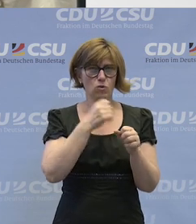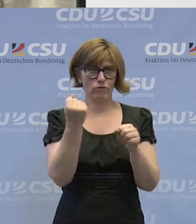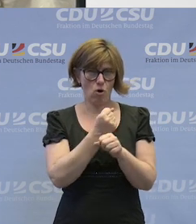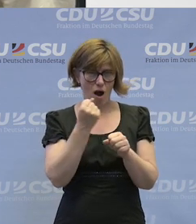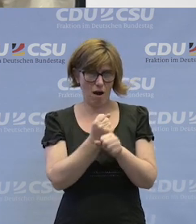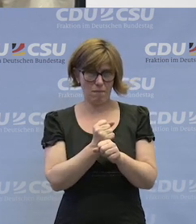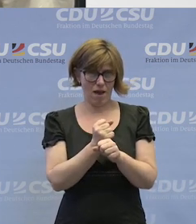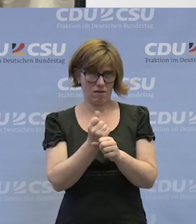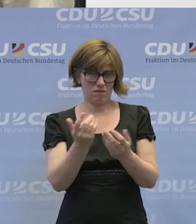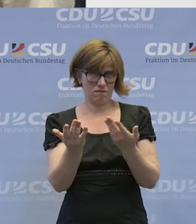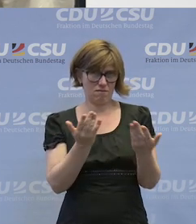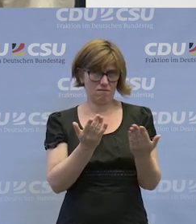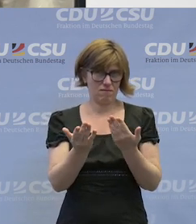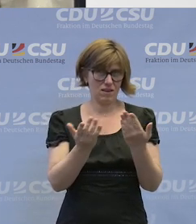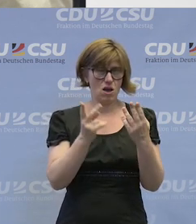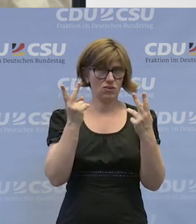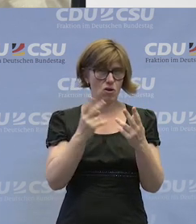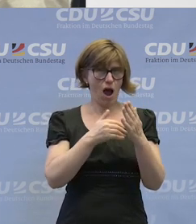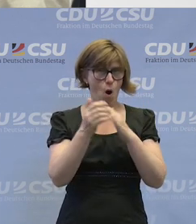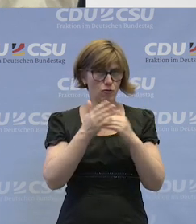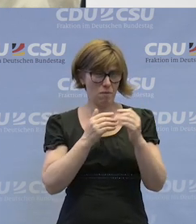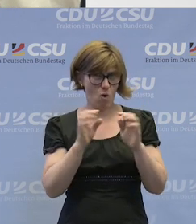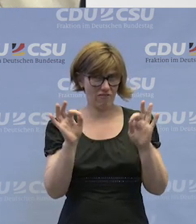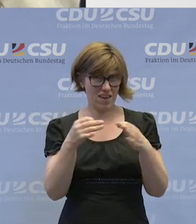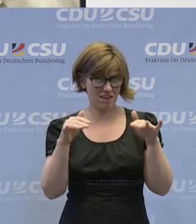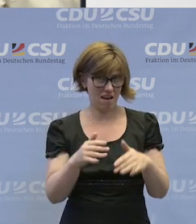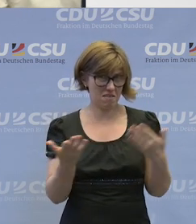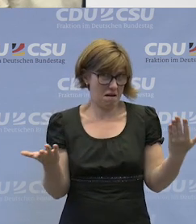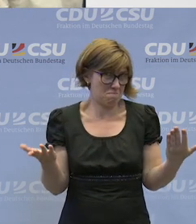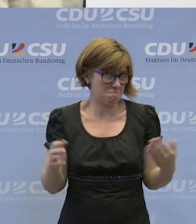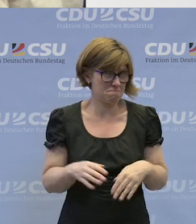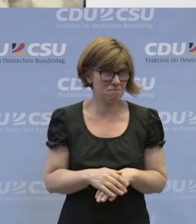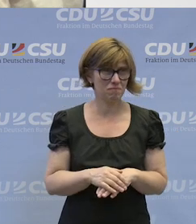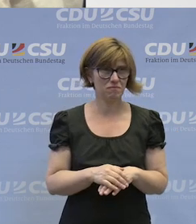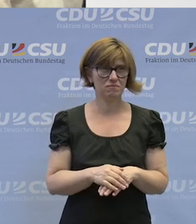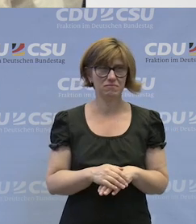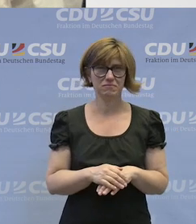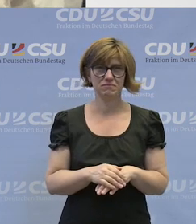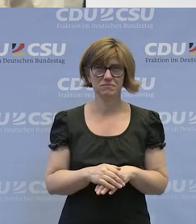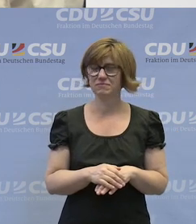Arbeit noch ausbaufähig ist?